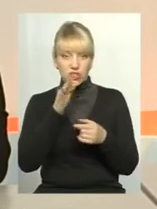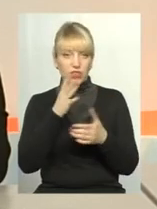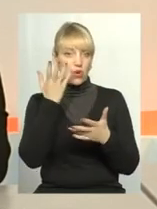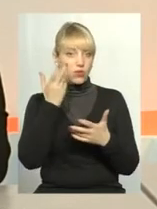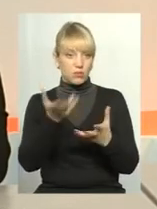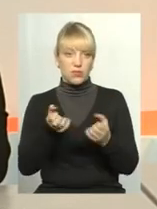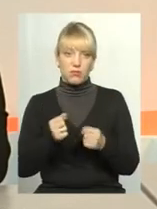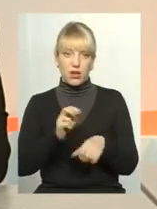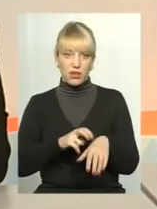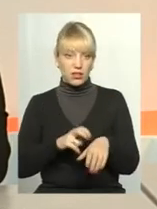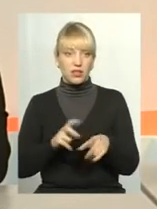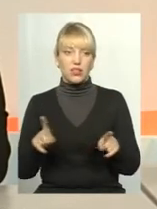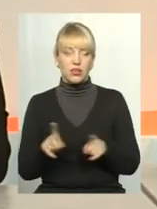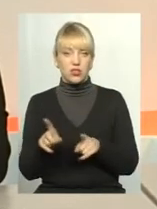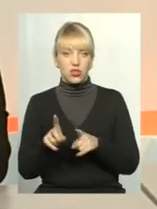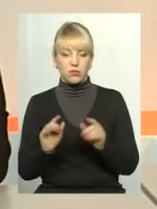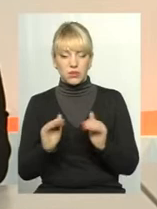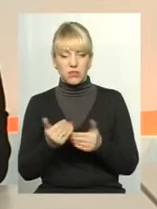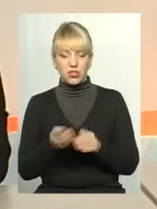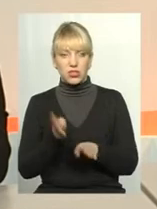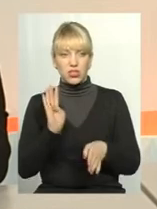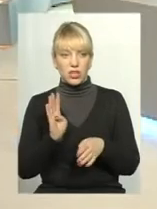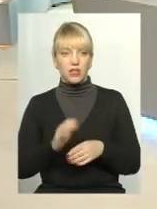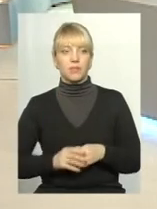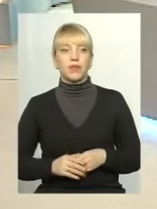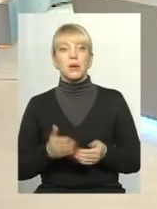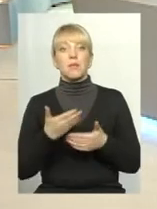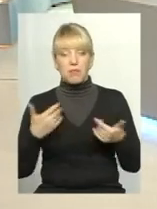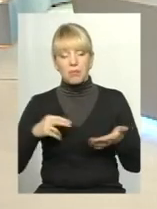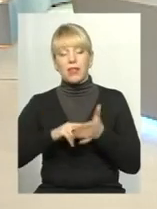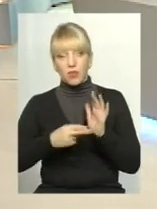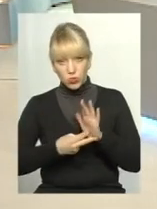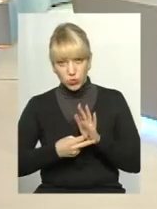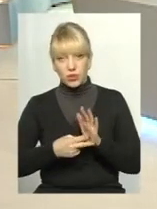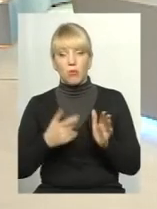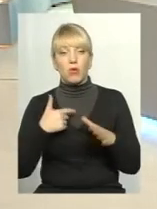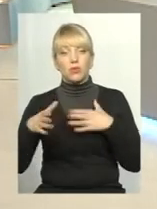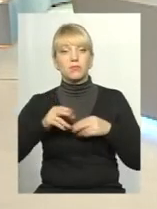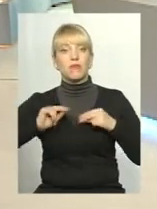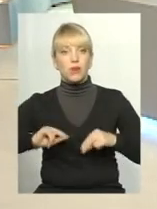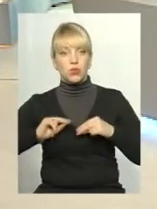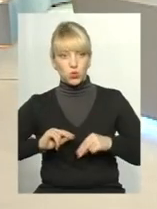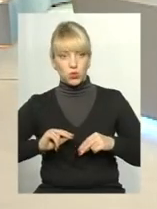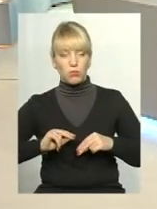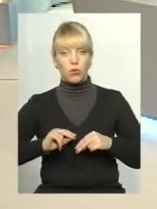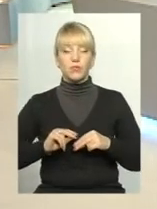приймає лікар, для того, щоб зменшити черги. Ми плануємо. Зараз співпрацюємо з